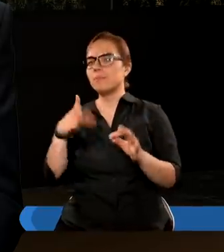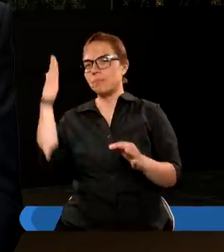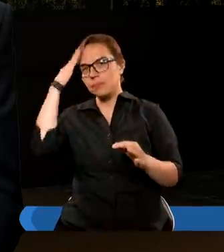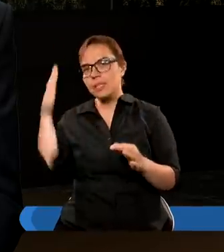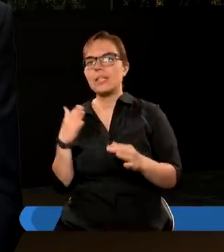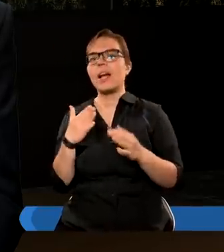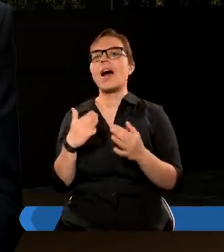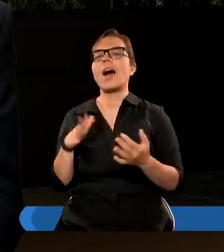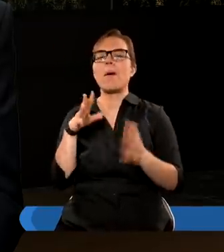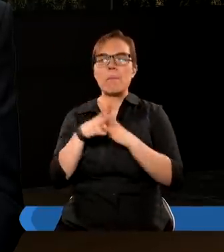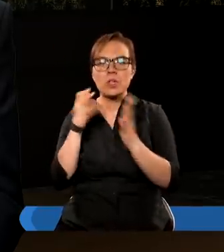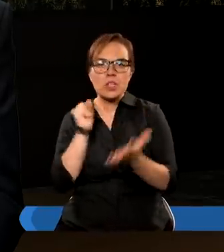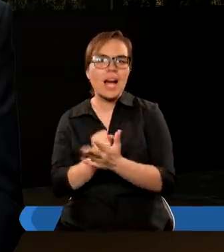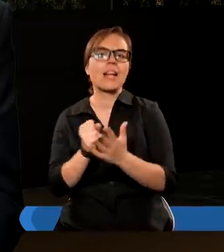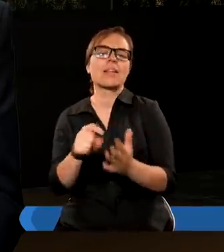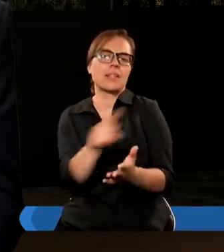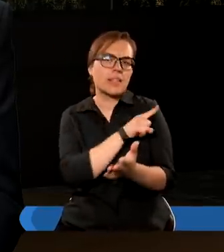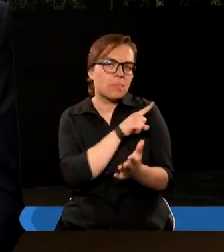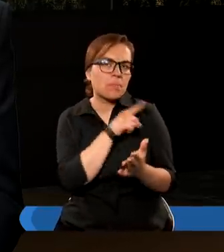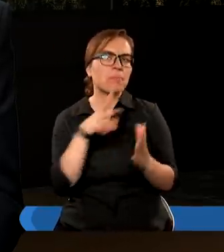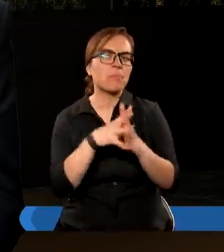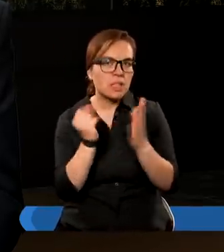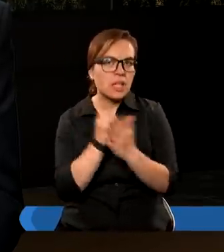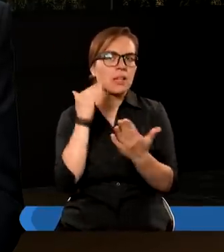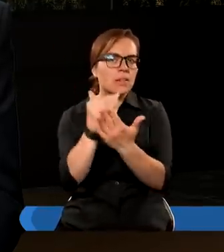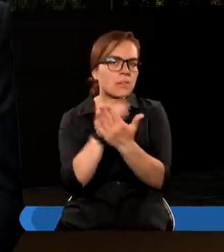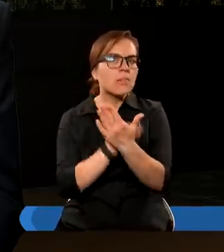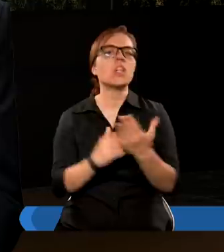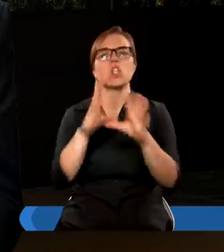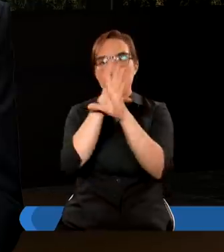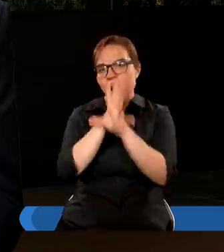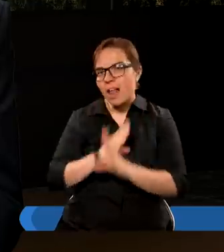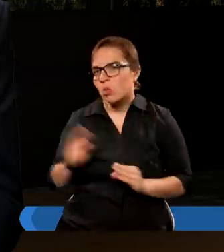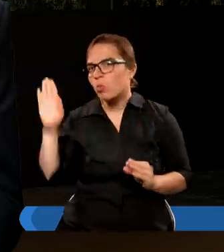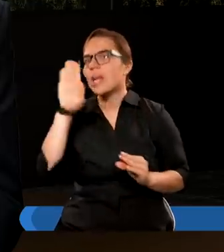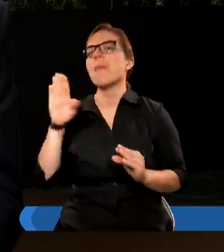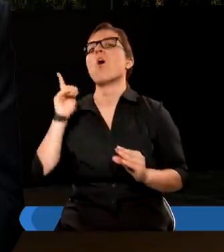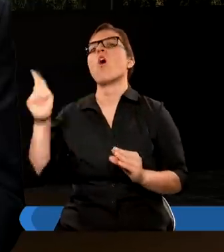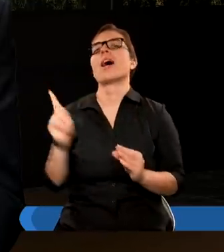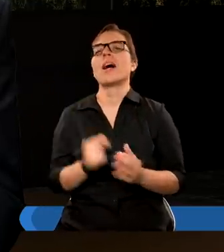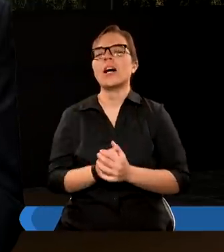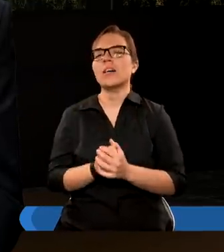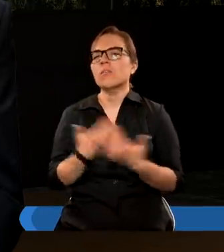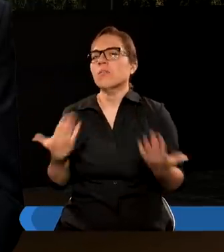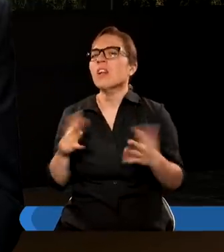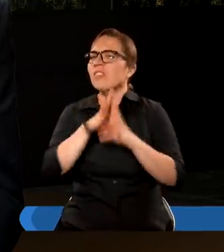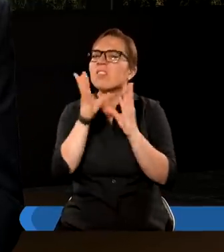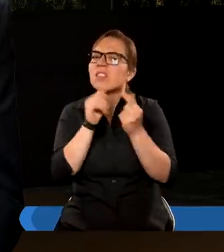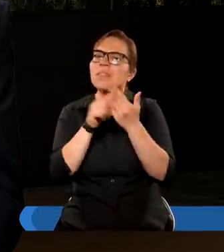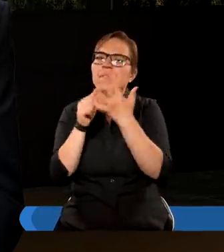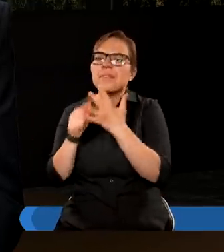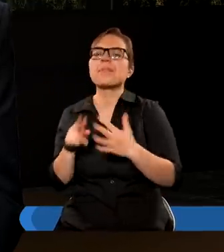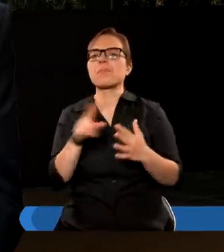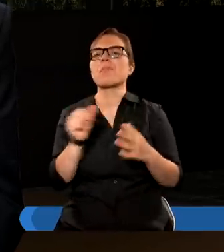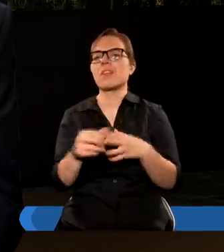zna przykazania, przestrzega te przykazania, szanuje Boga. To wszystko określa